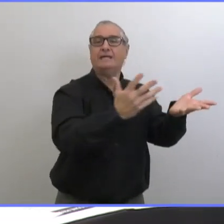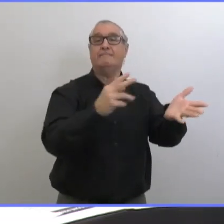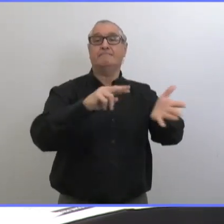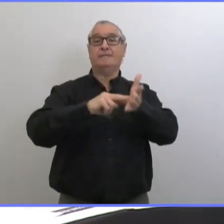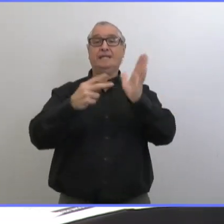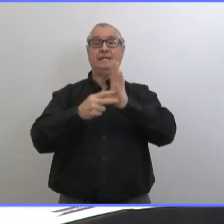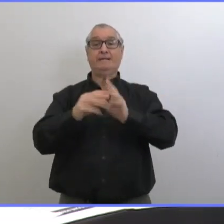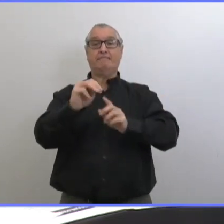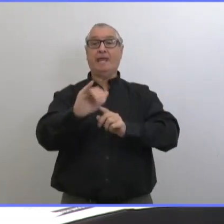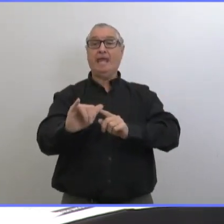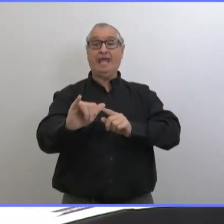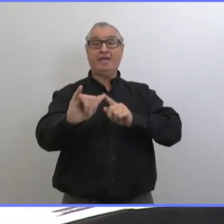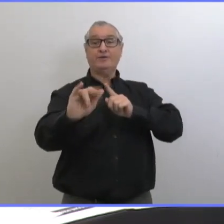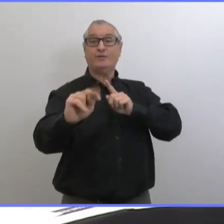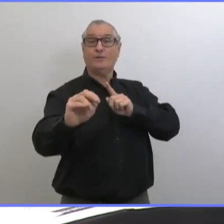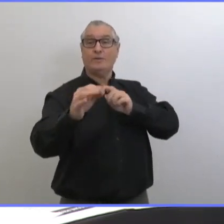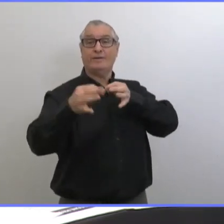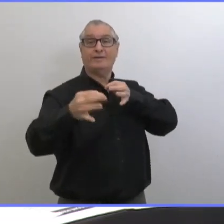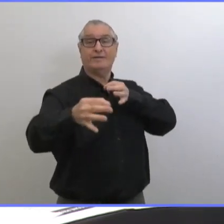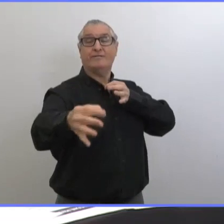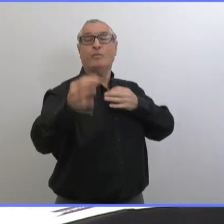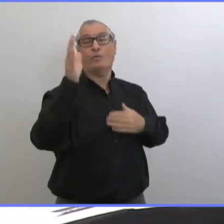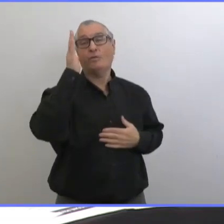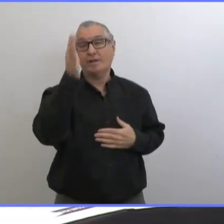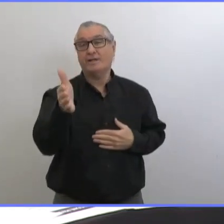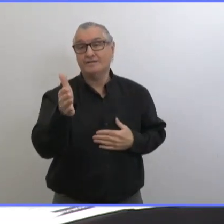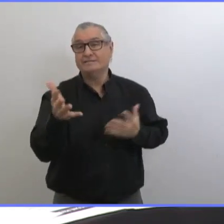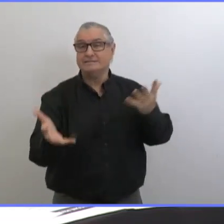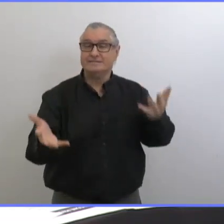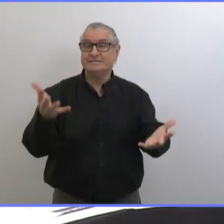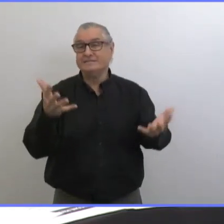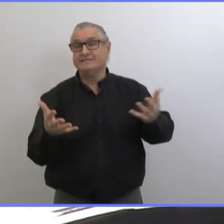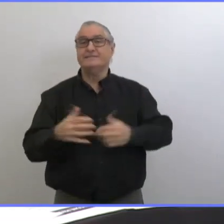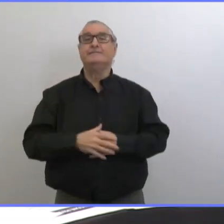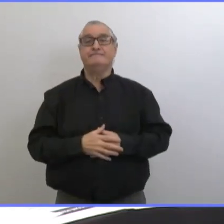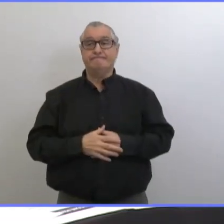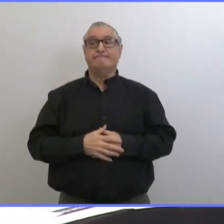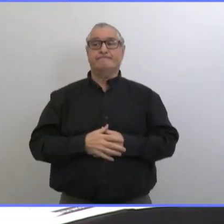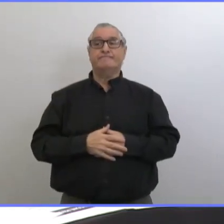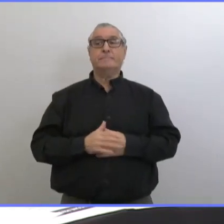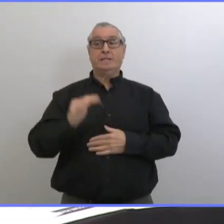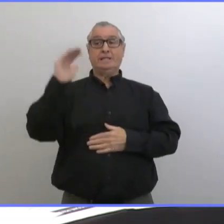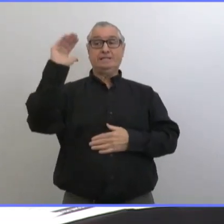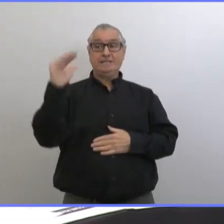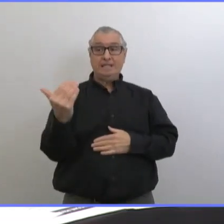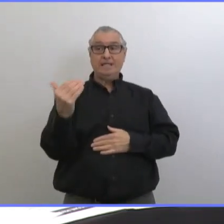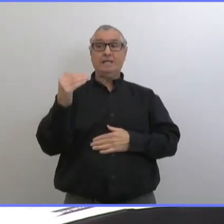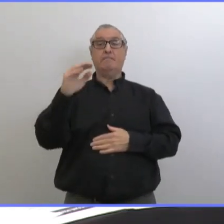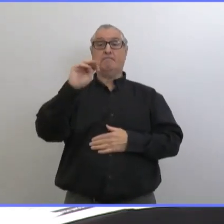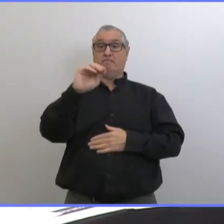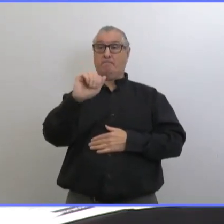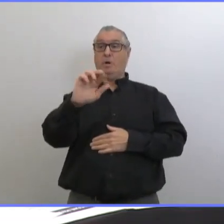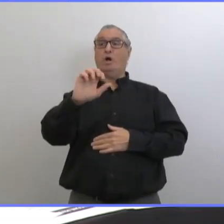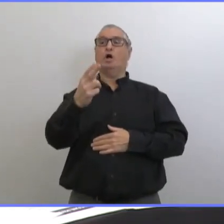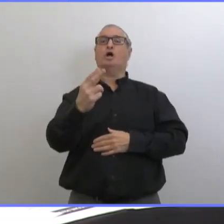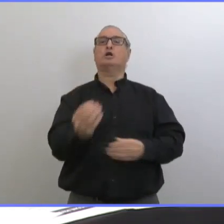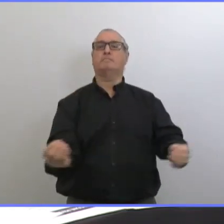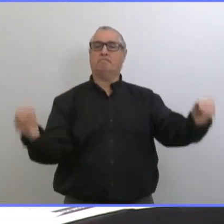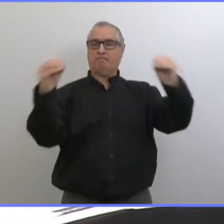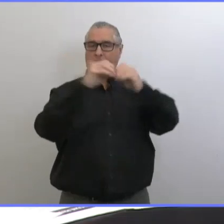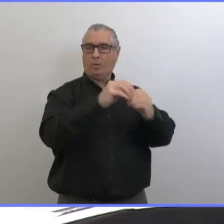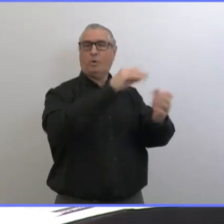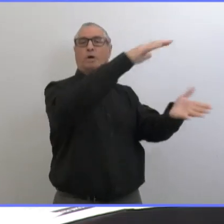optimiste qu'on va avoir de plus en plus de vaccins beaucoup plus en mars et qu'on pourra